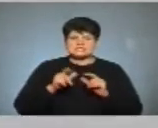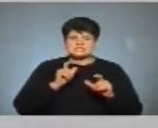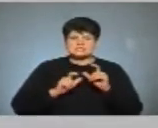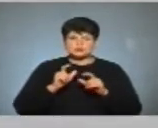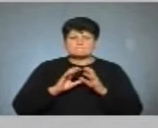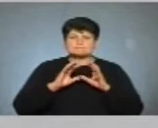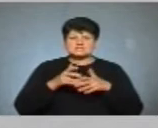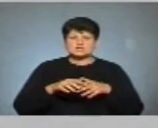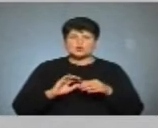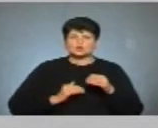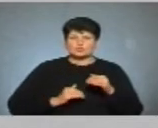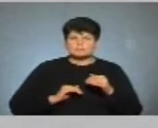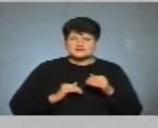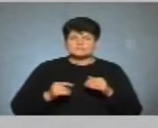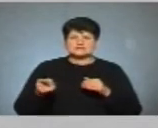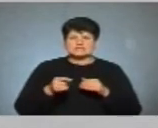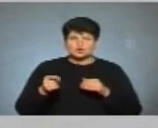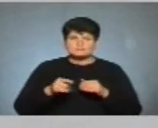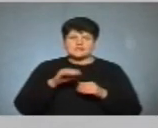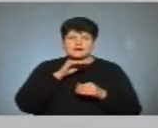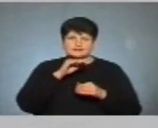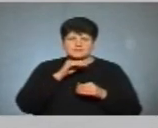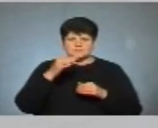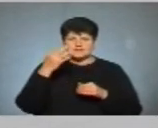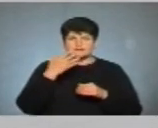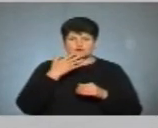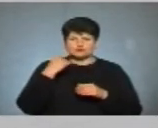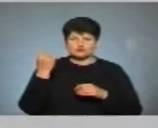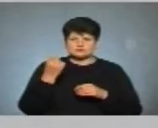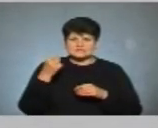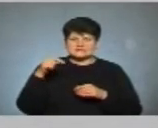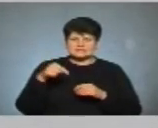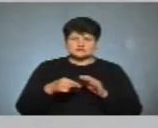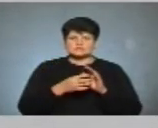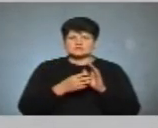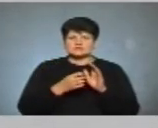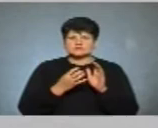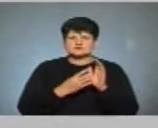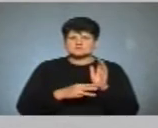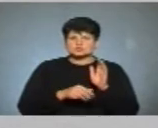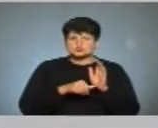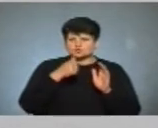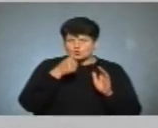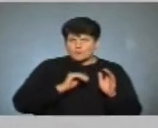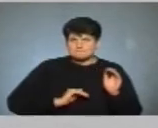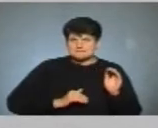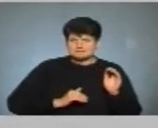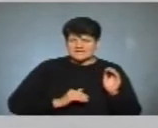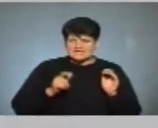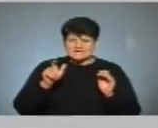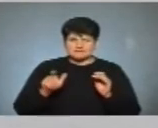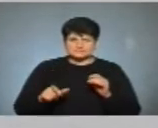міжнародного бізнесу та менеджменту Тернопільської академії народного господарства. З 1996-го підприємець у